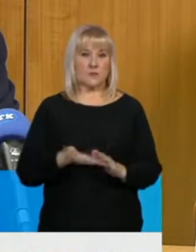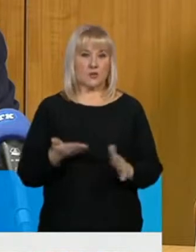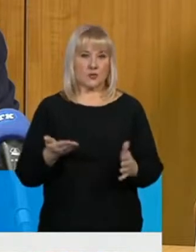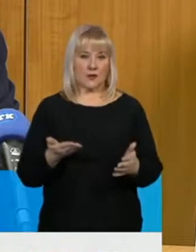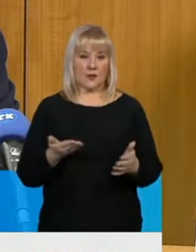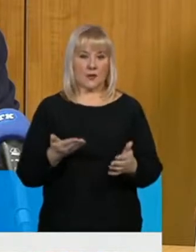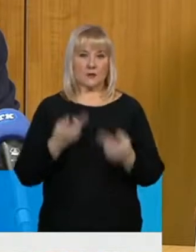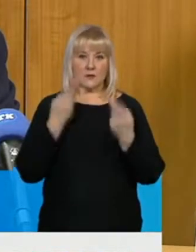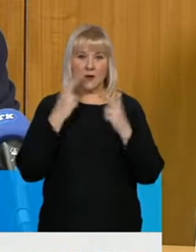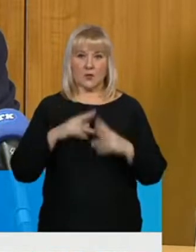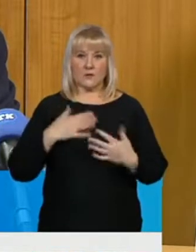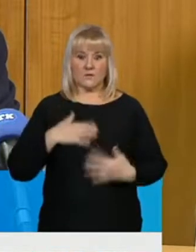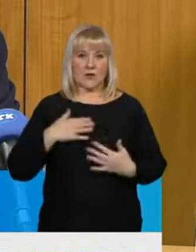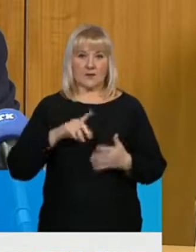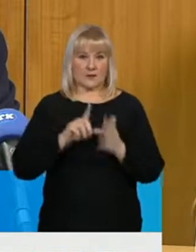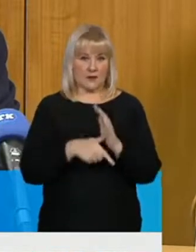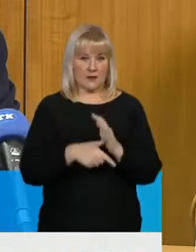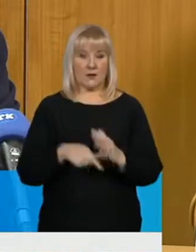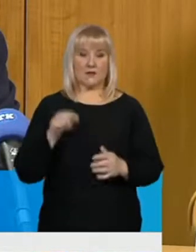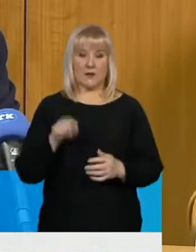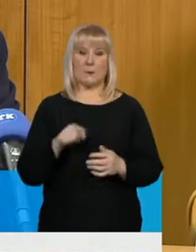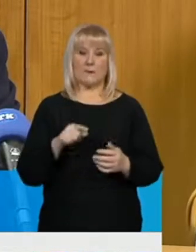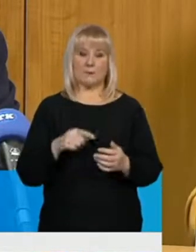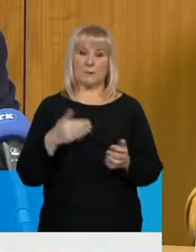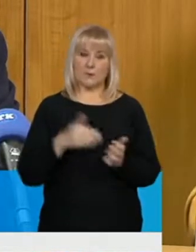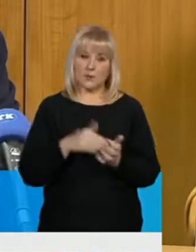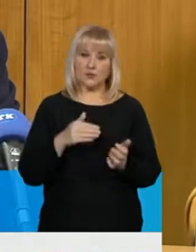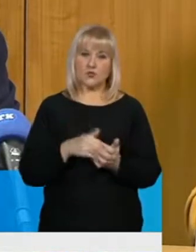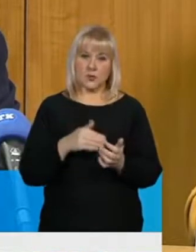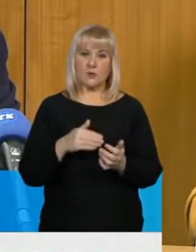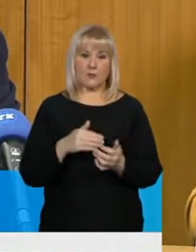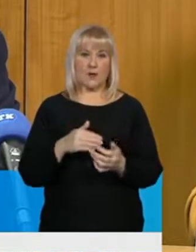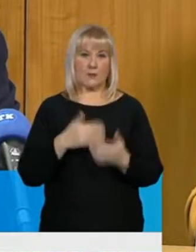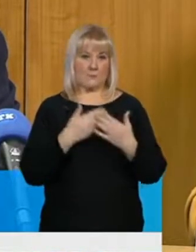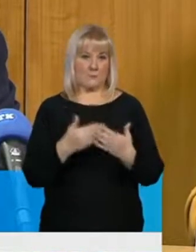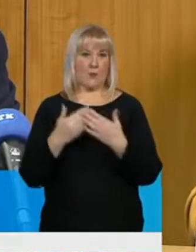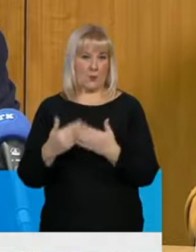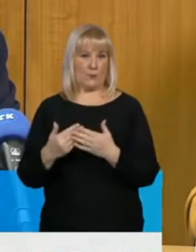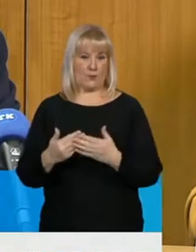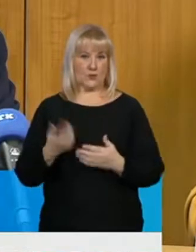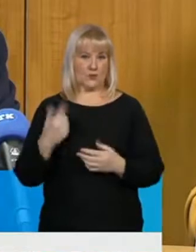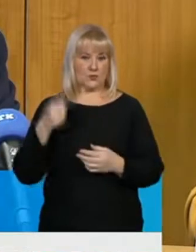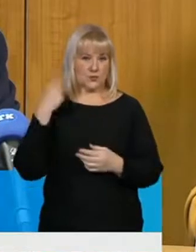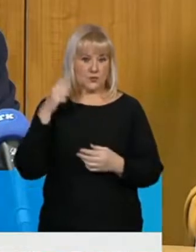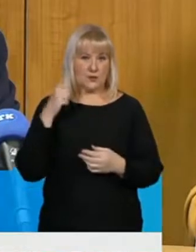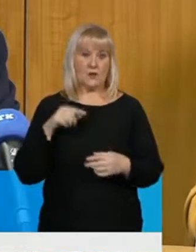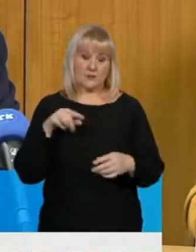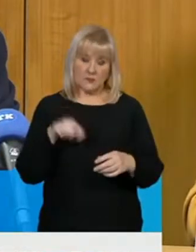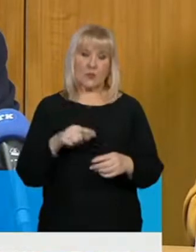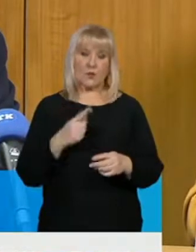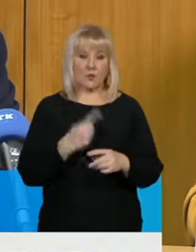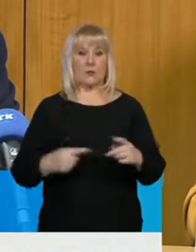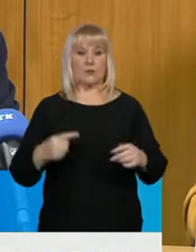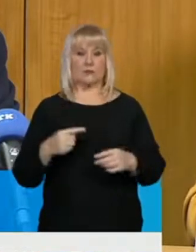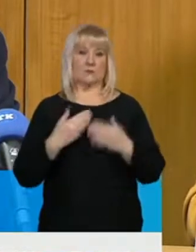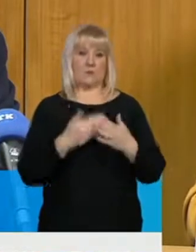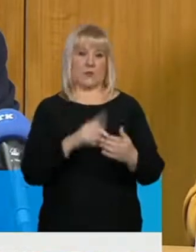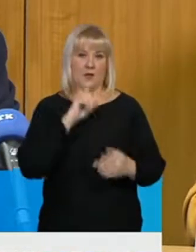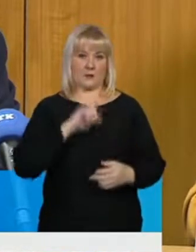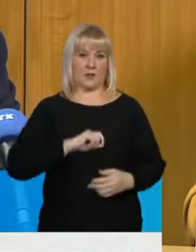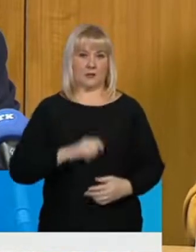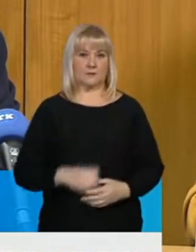Karlovarský kraj, kde potřeba pořád je ještě výrazná. A tam jsme využili pomoci armády.